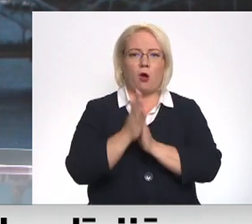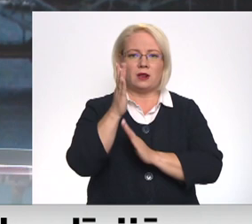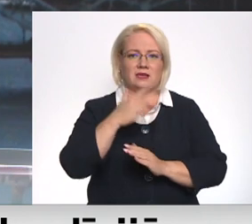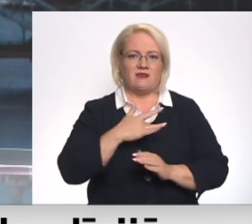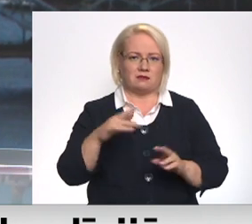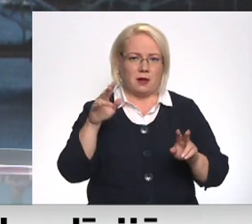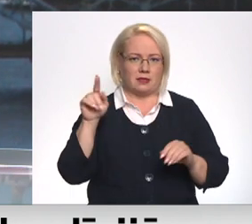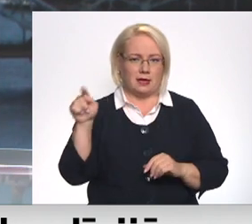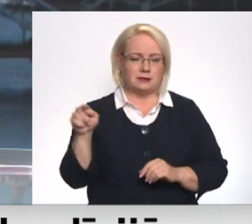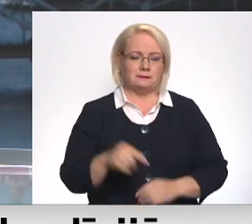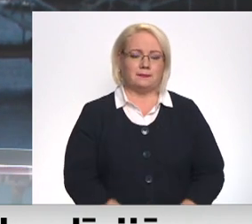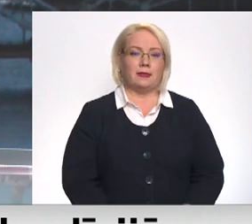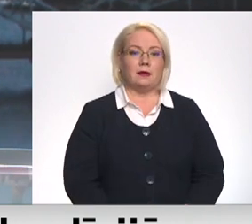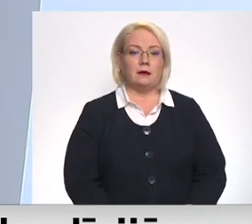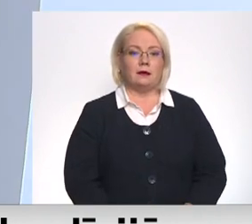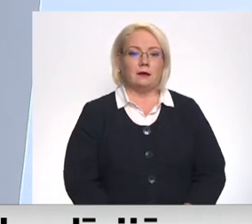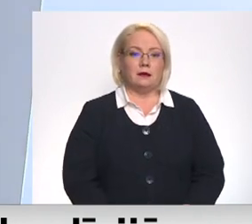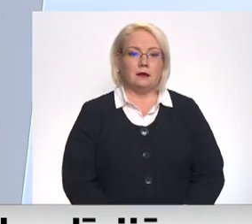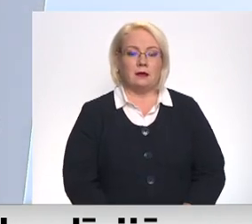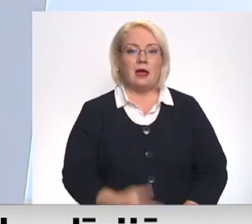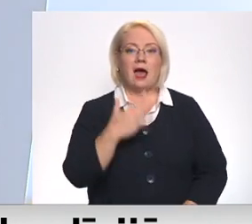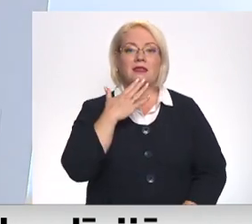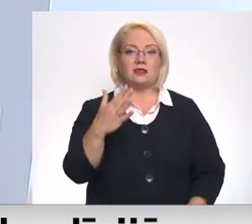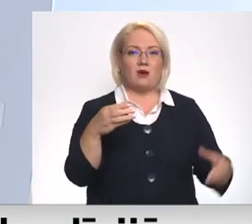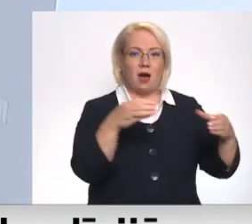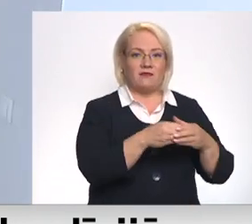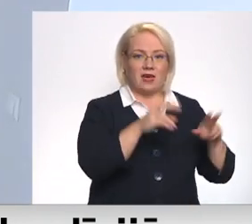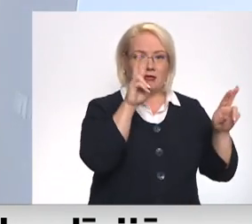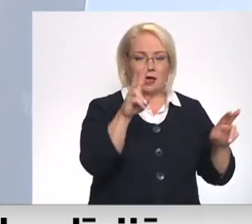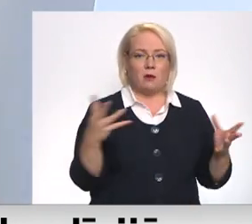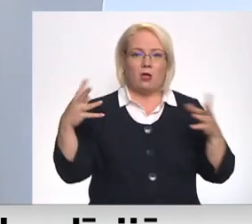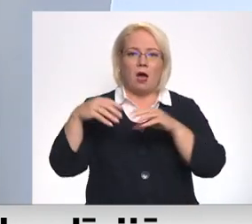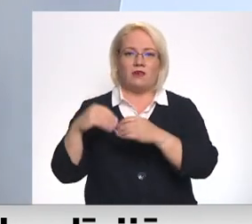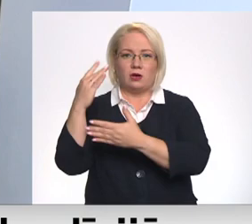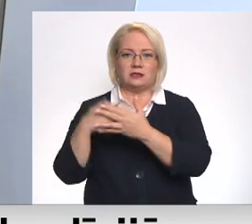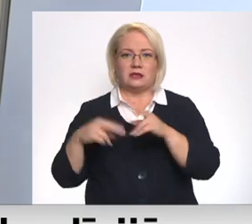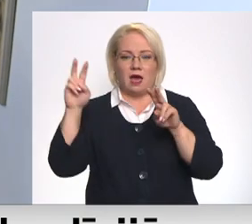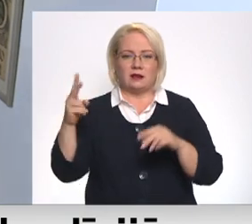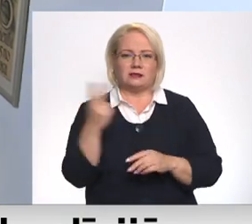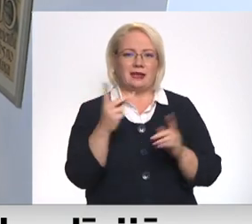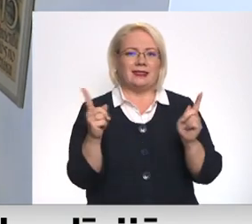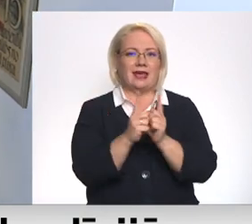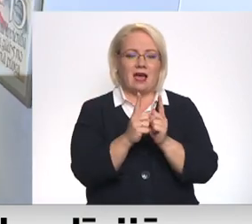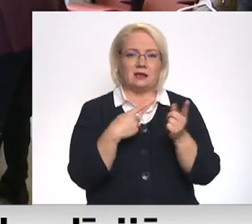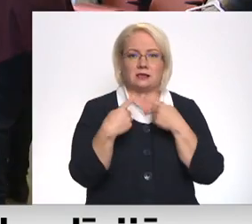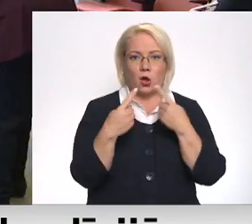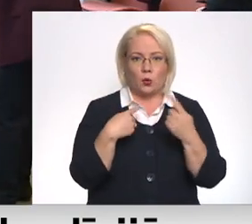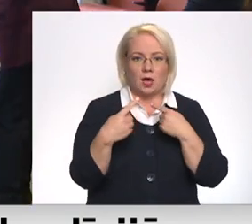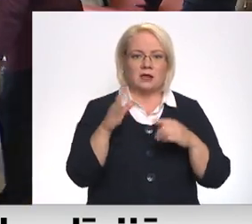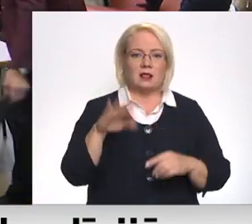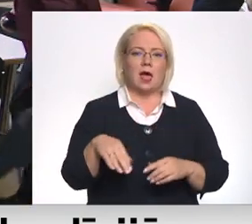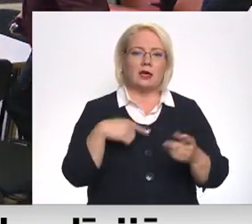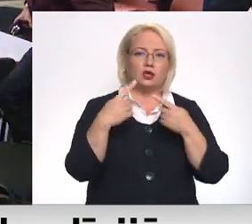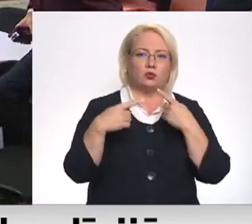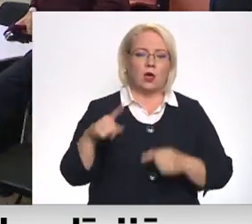Turpinamā daru līcīte. Nacionālās apvienības un apvienotās saraksta pārstāvi šodien tikās saustarpējās sarunās, lai